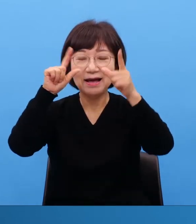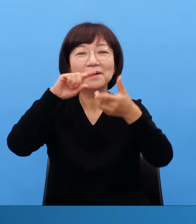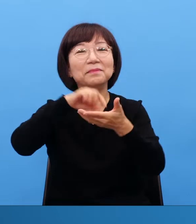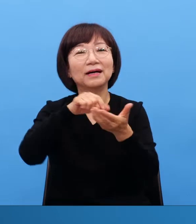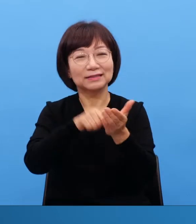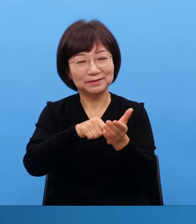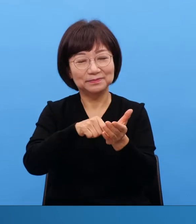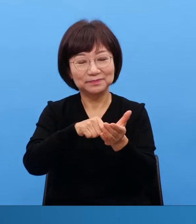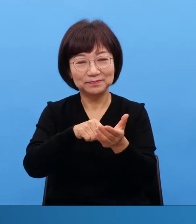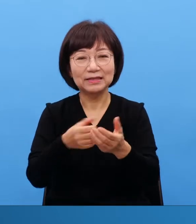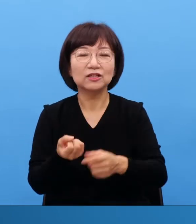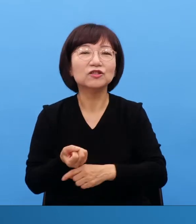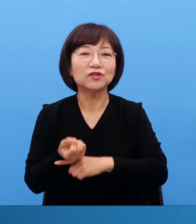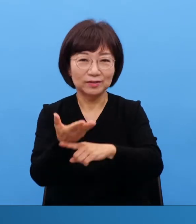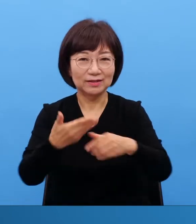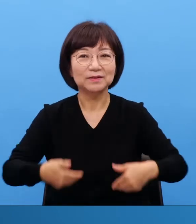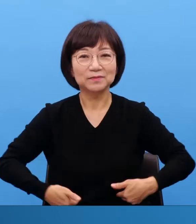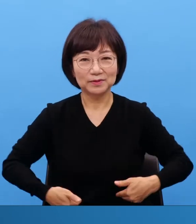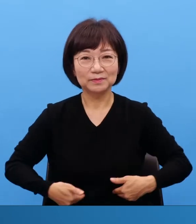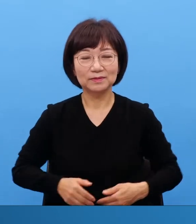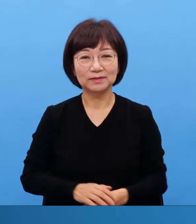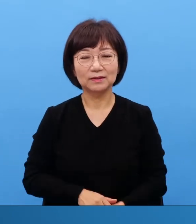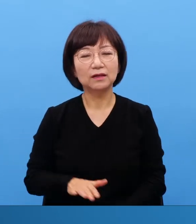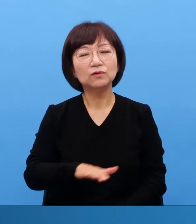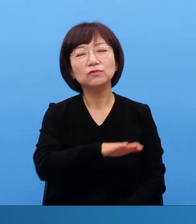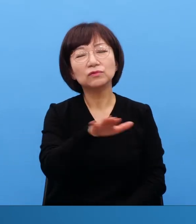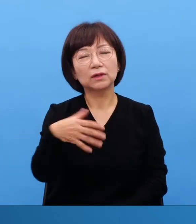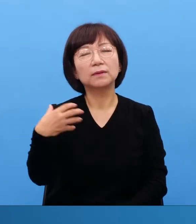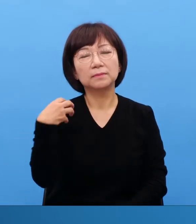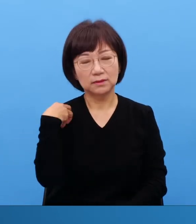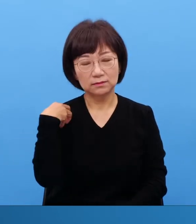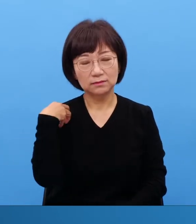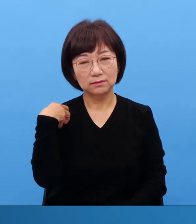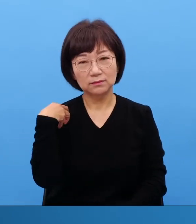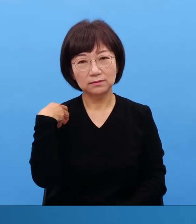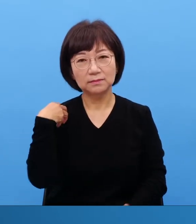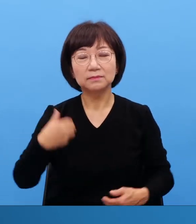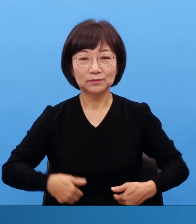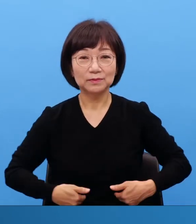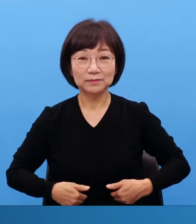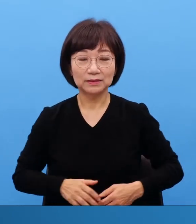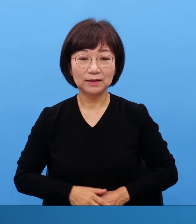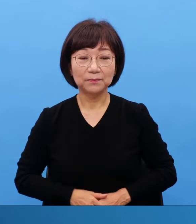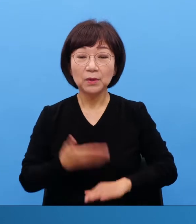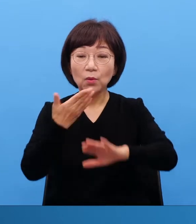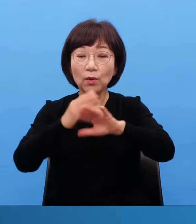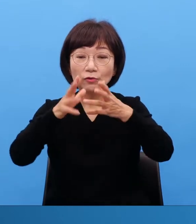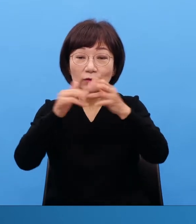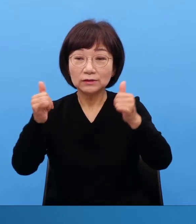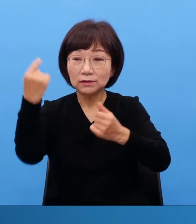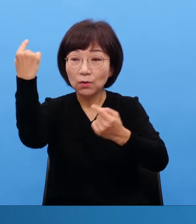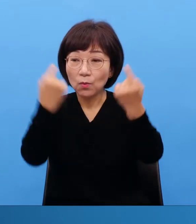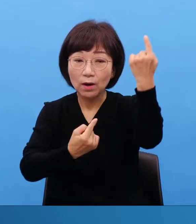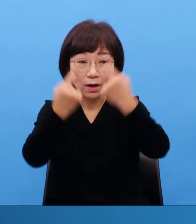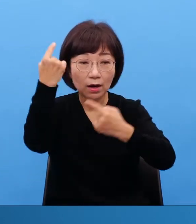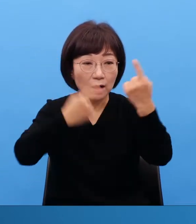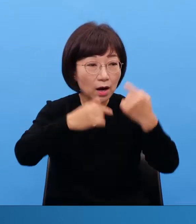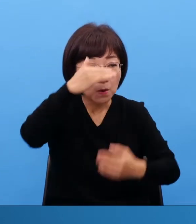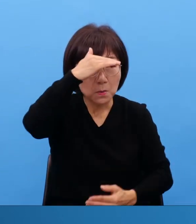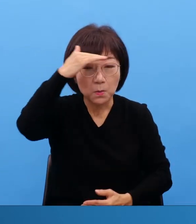이게 과제입니다 다민족이 와서 보고는 아 이게 교회고 이게 복음이구나